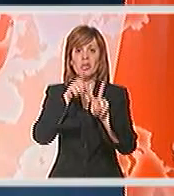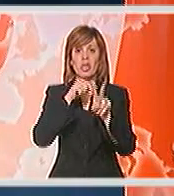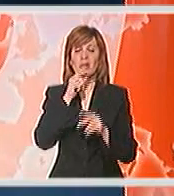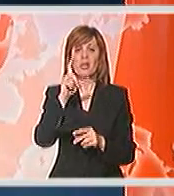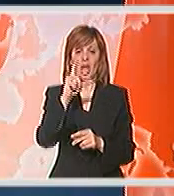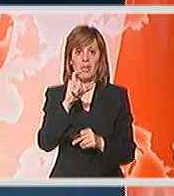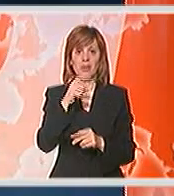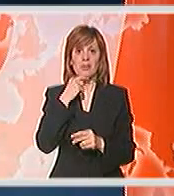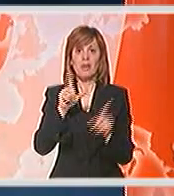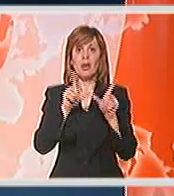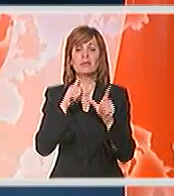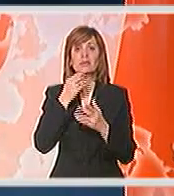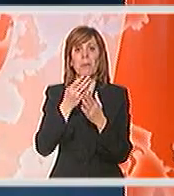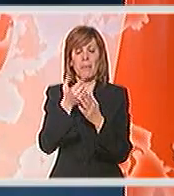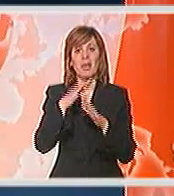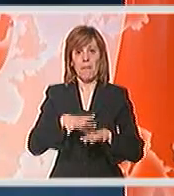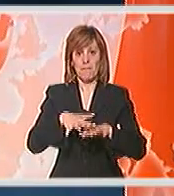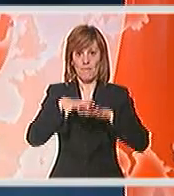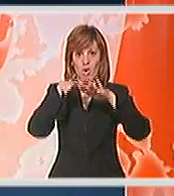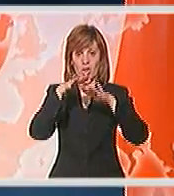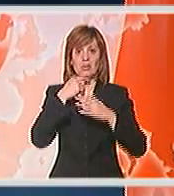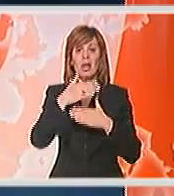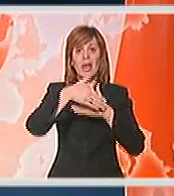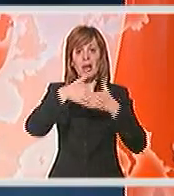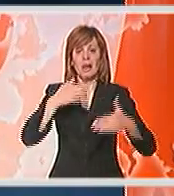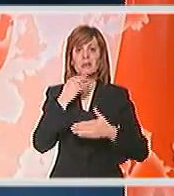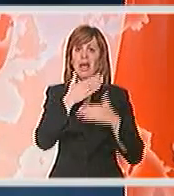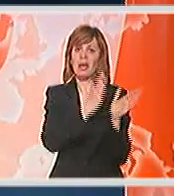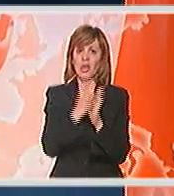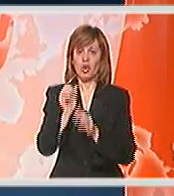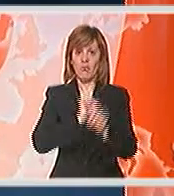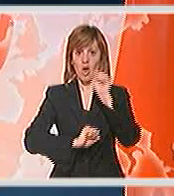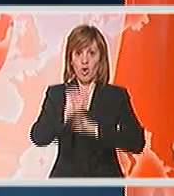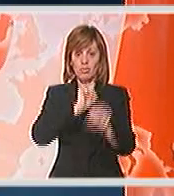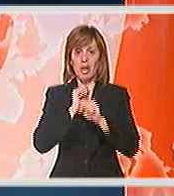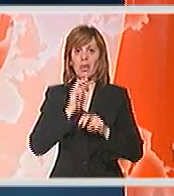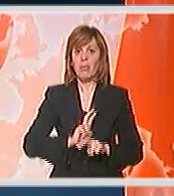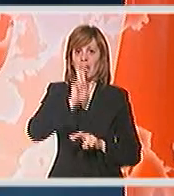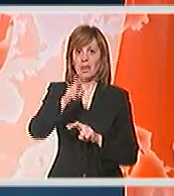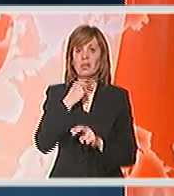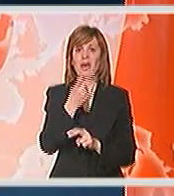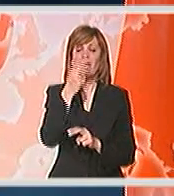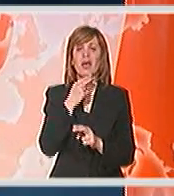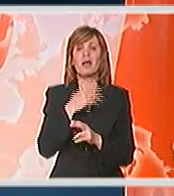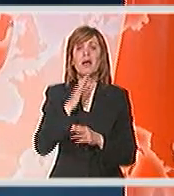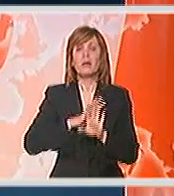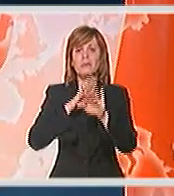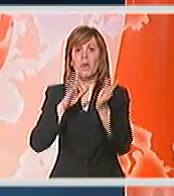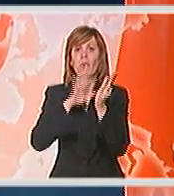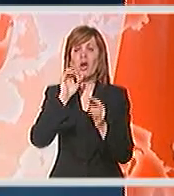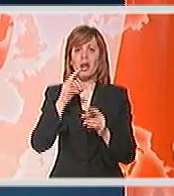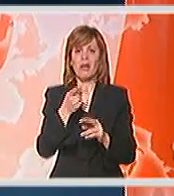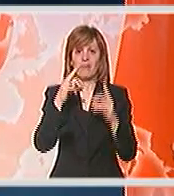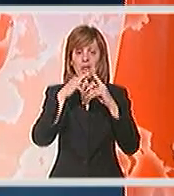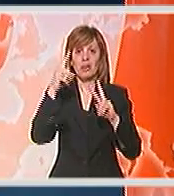Čemenici, uz tendenciju manje porasta. Granice redovne odbran od poplava prevaziđene su na Velikoj Moravi, Ibru, Toplici,